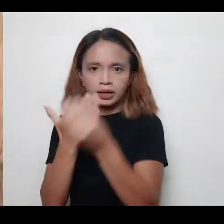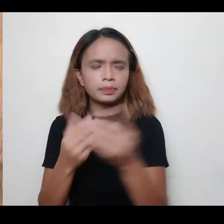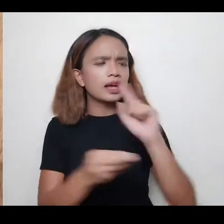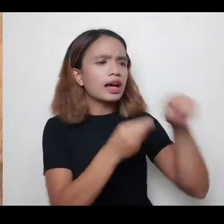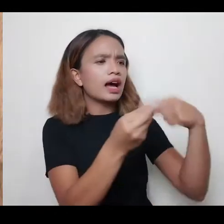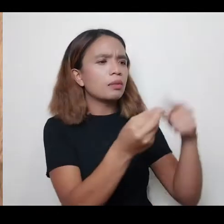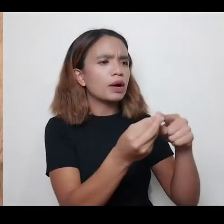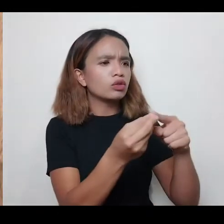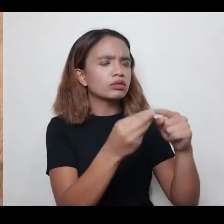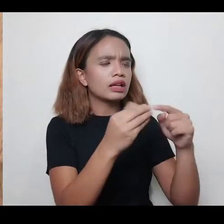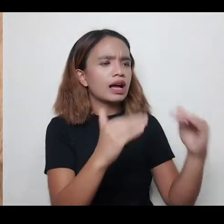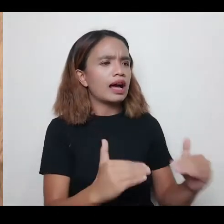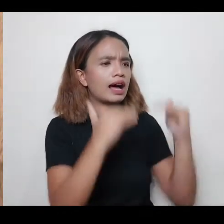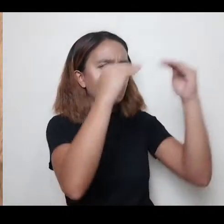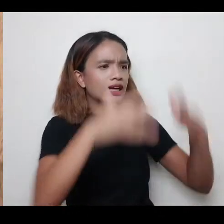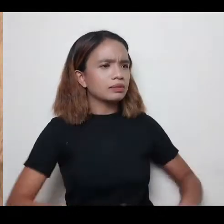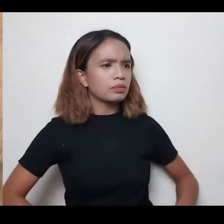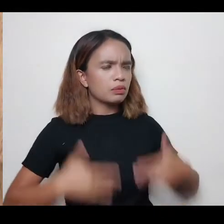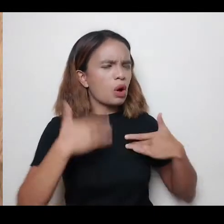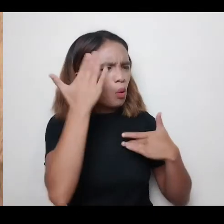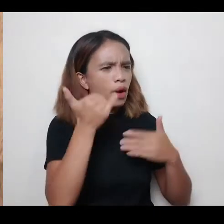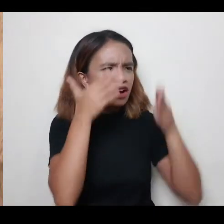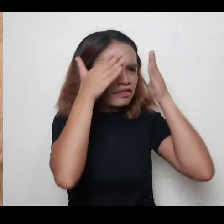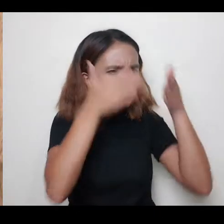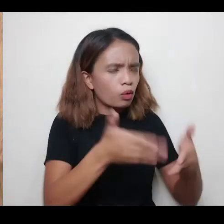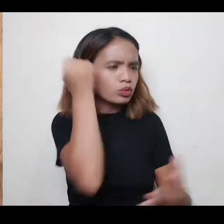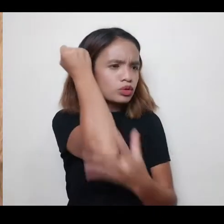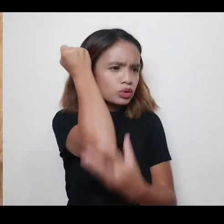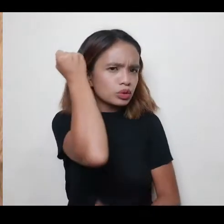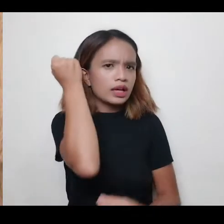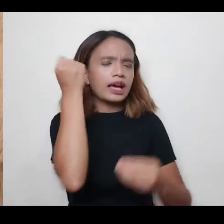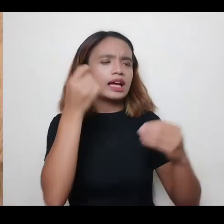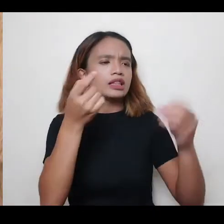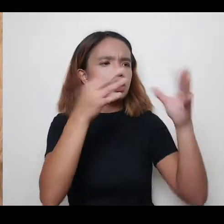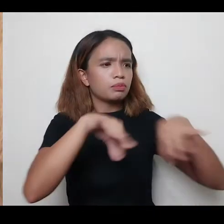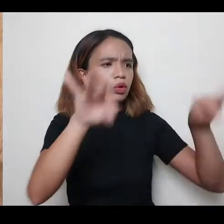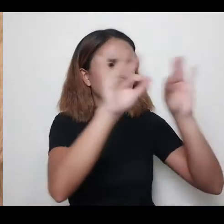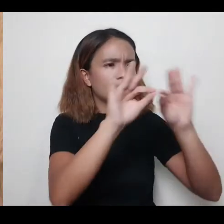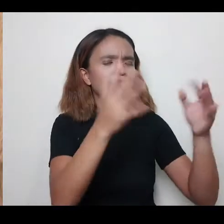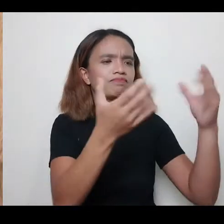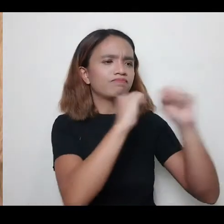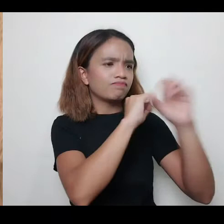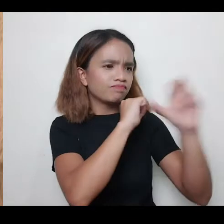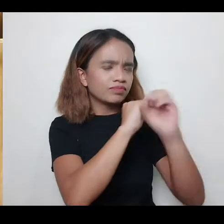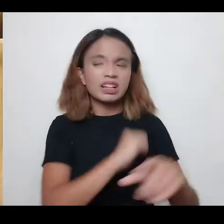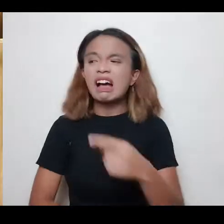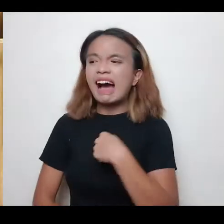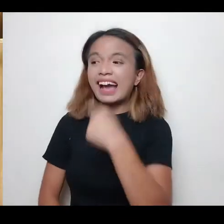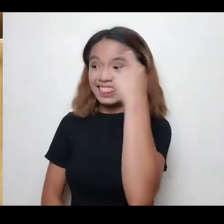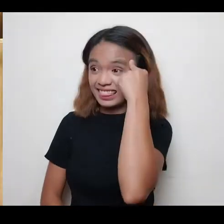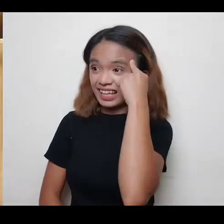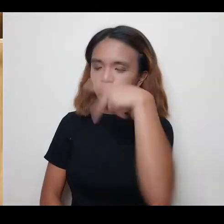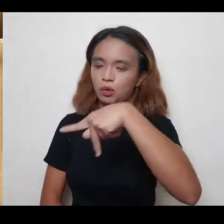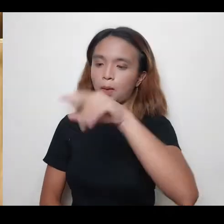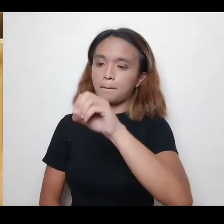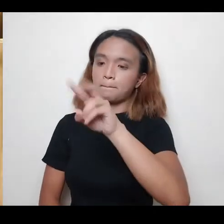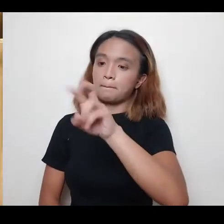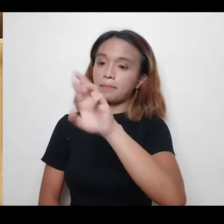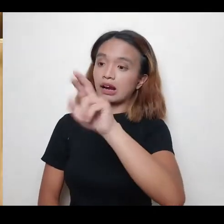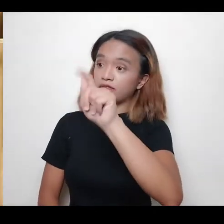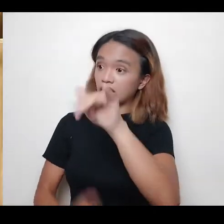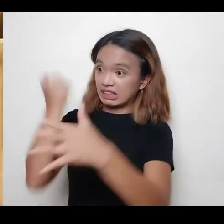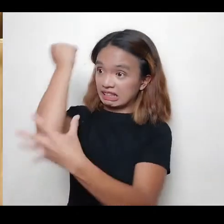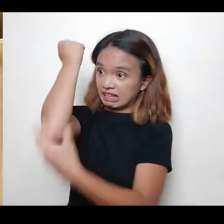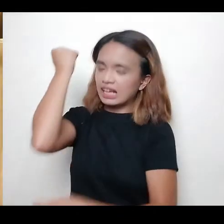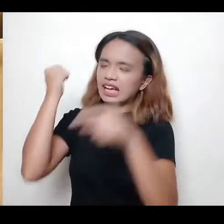In relation to Angat Buhay, why focus on poverty alleviation and the key advocacies of the program? Tingin ko kasi yung poverty, eto